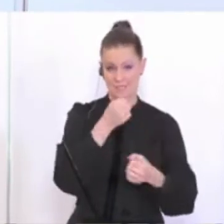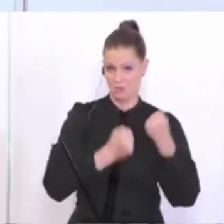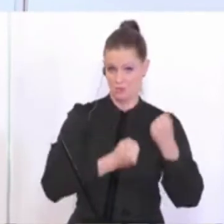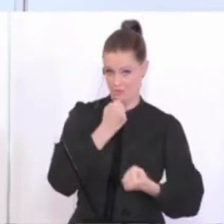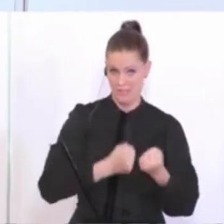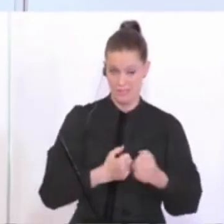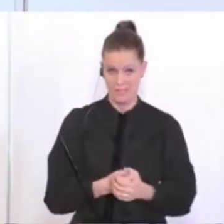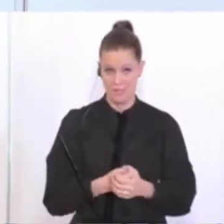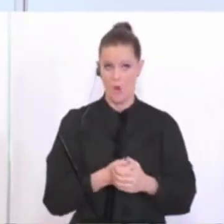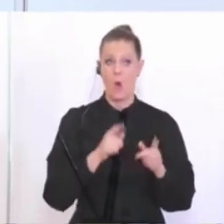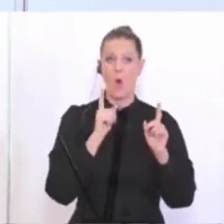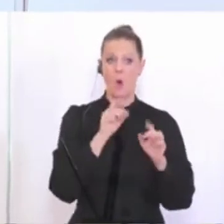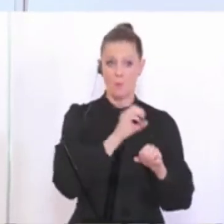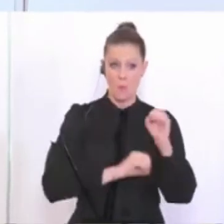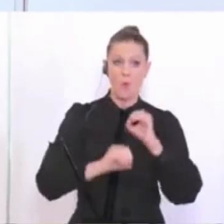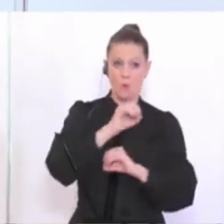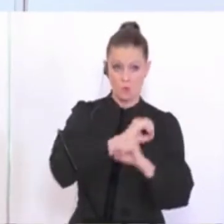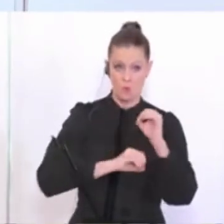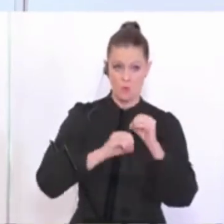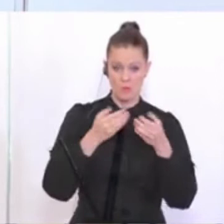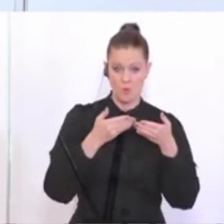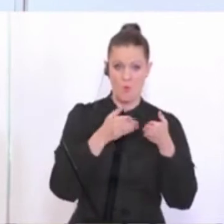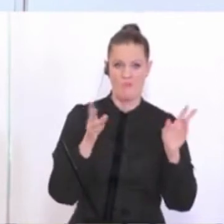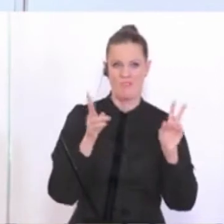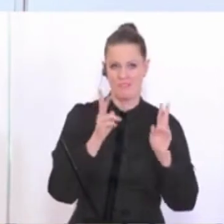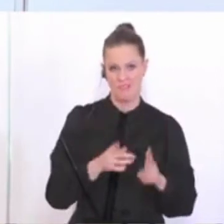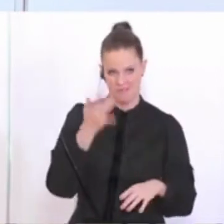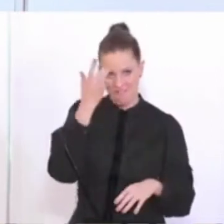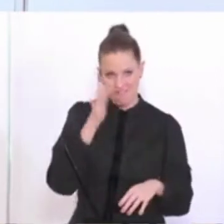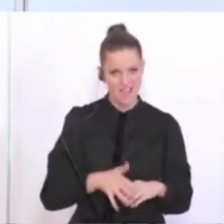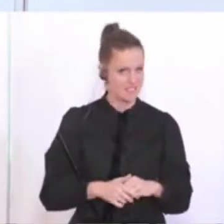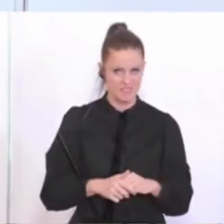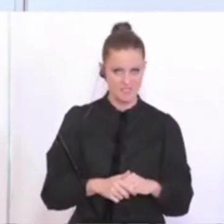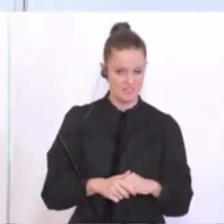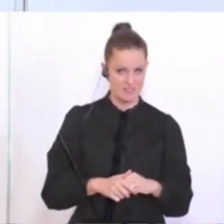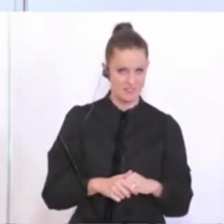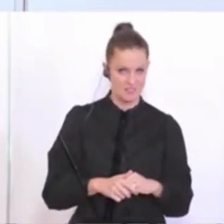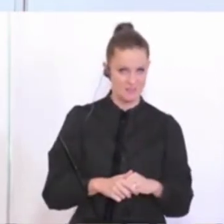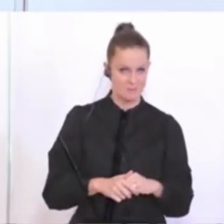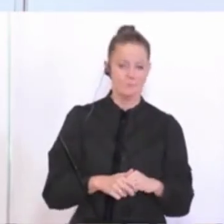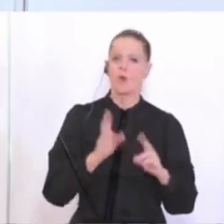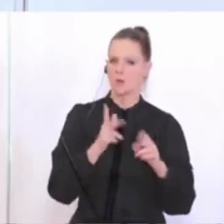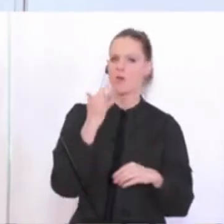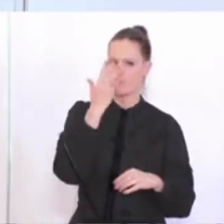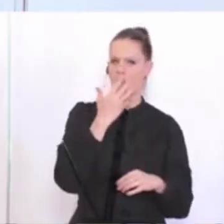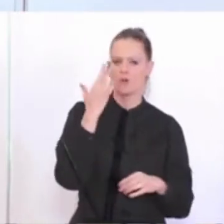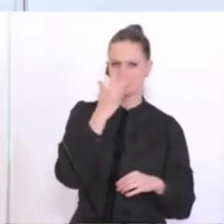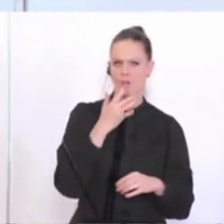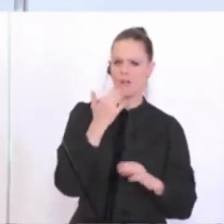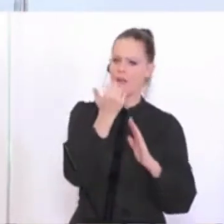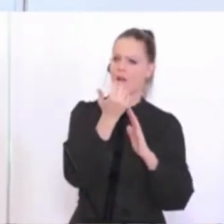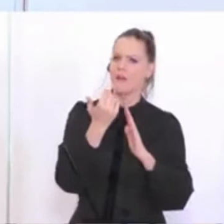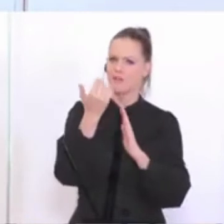ökonomisch lukrativ aufsperrbar ist jedes Mal, ist ja noch einmal eine andere Frage. Weil natürlich ist vorstellbar, dass wir die Regeln vom